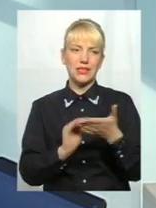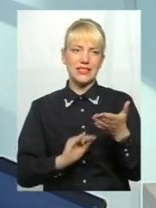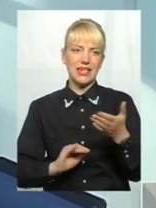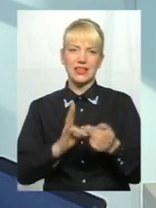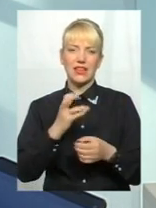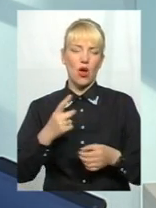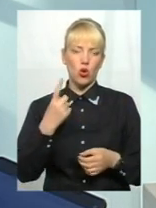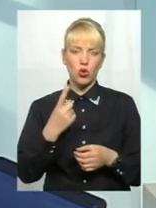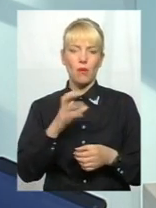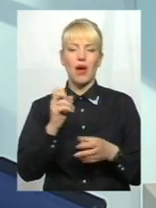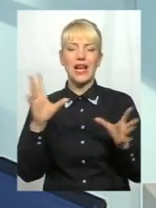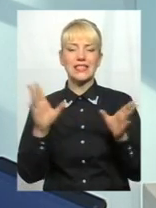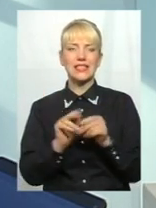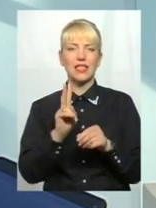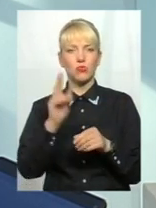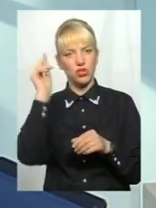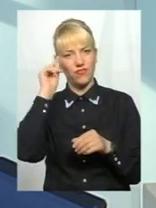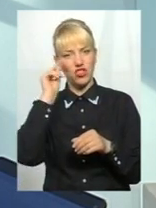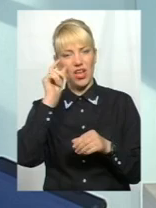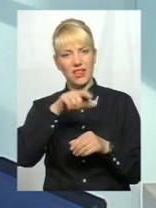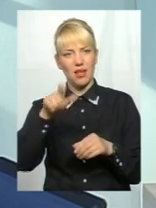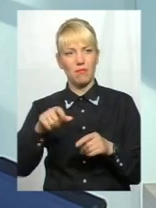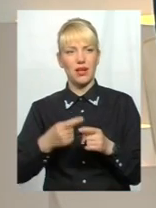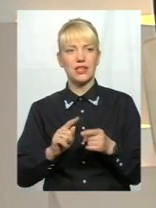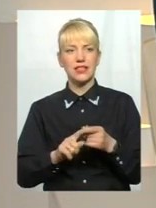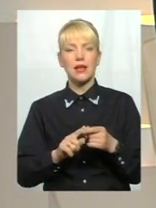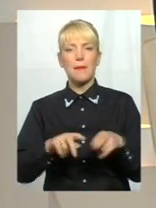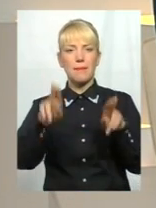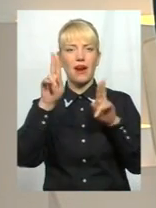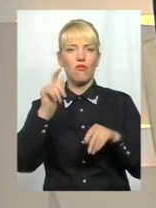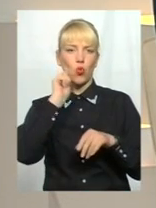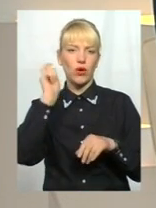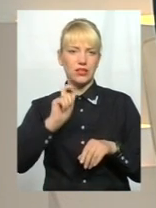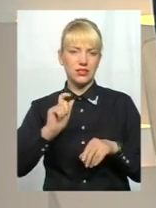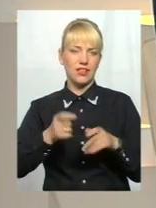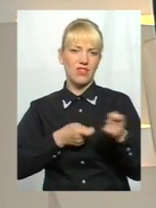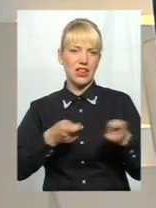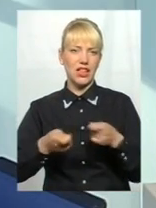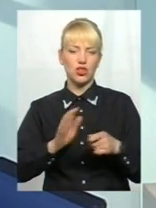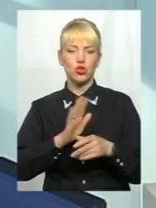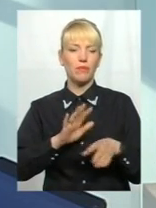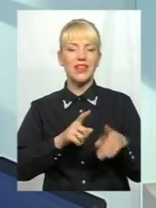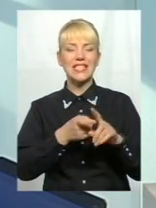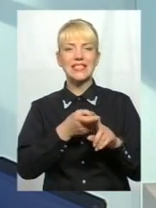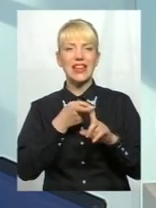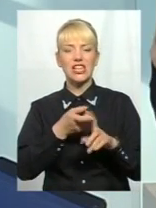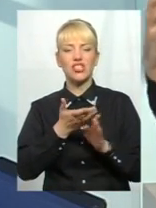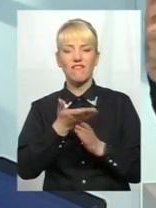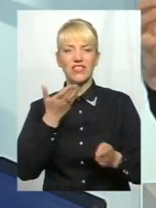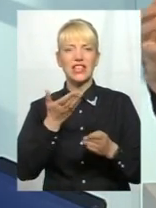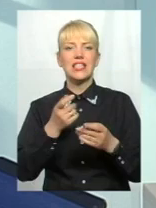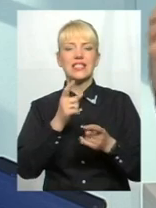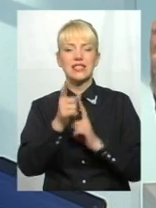одному, а з кимось, значить, з вченими, інтелектуалами, цей деколог української влади, щоби в незалежності від зміни ситуації